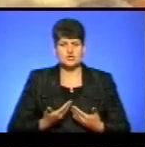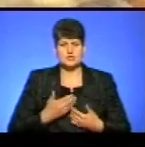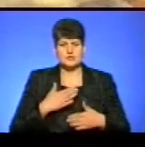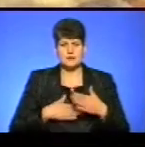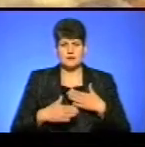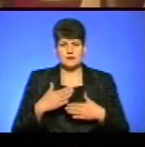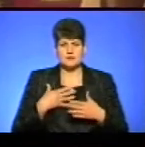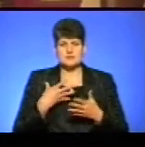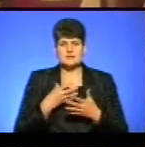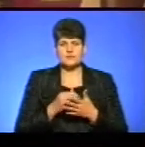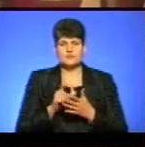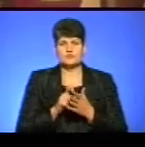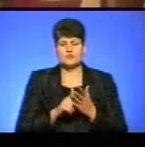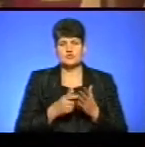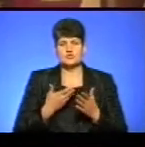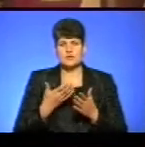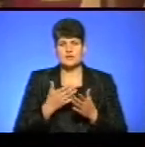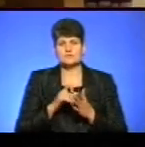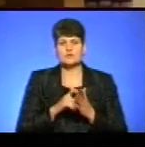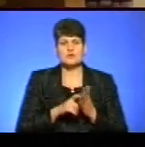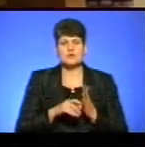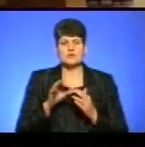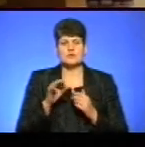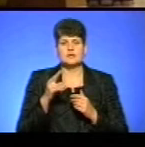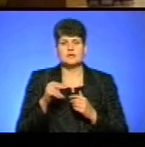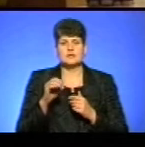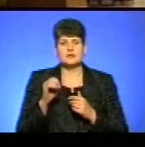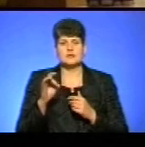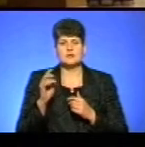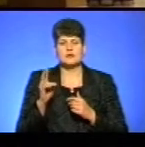Власні твори на сцені читає поетеса з Тернополя Олена Деркач.